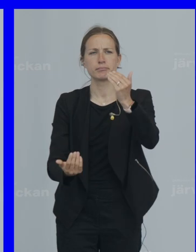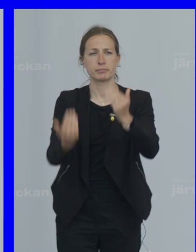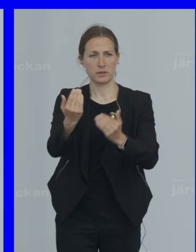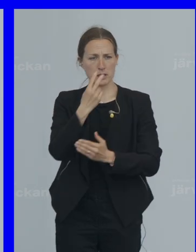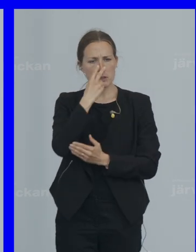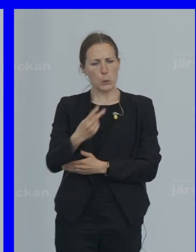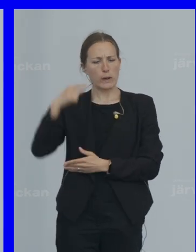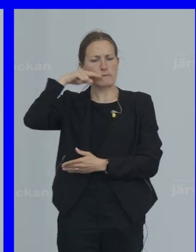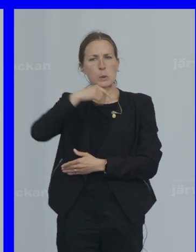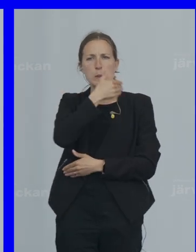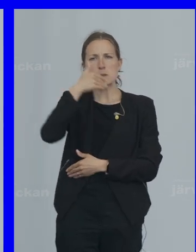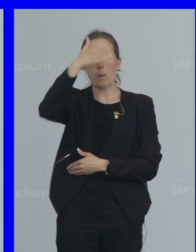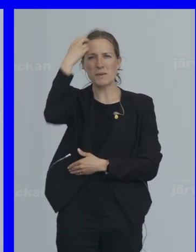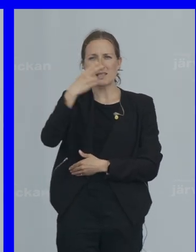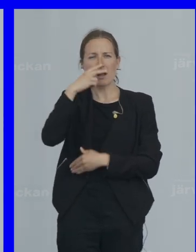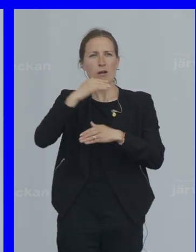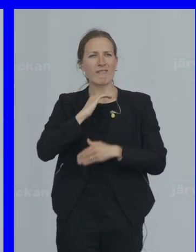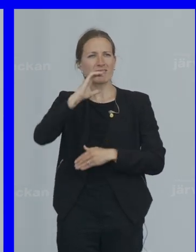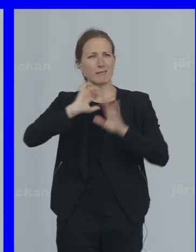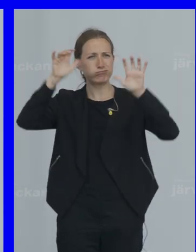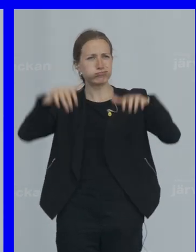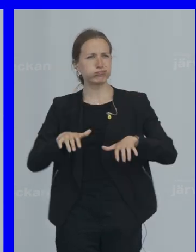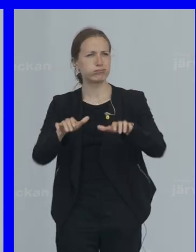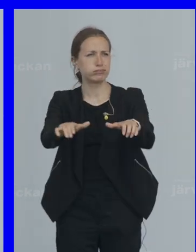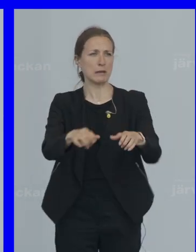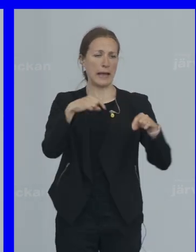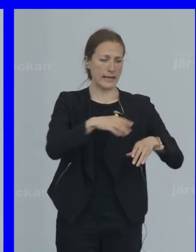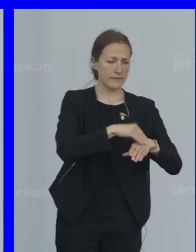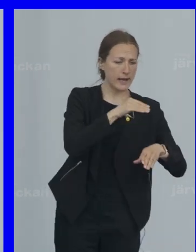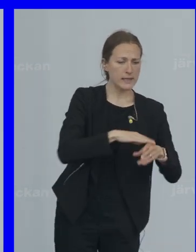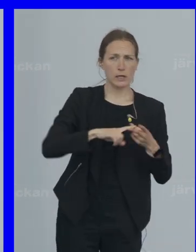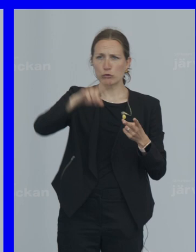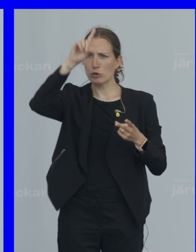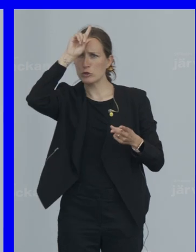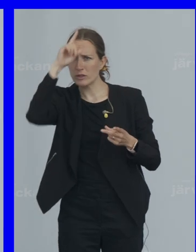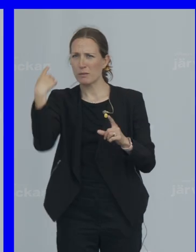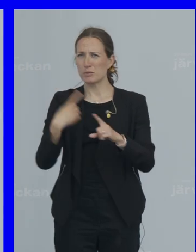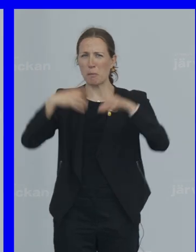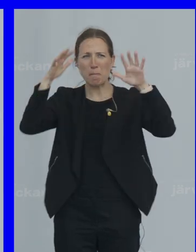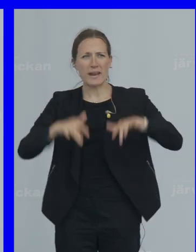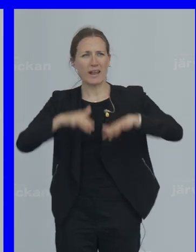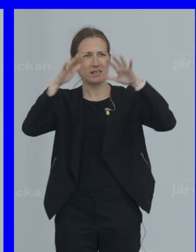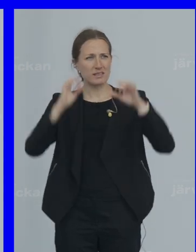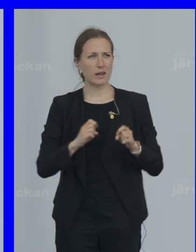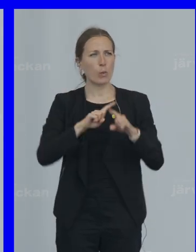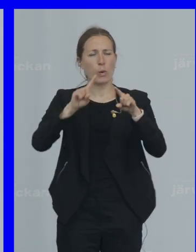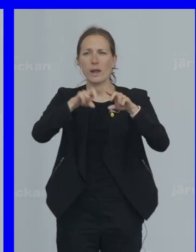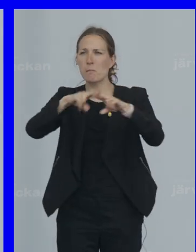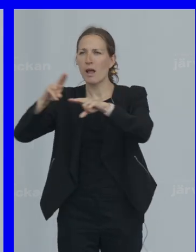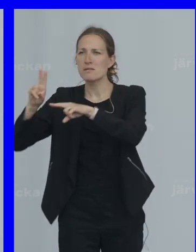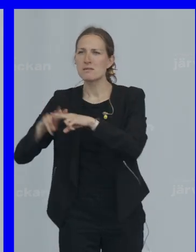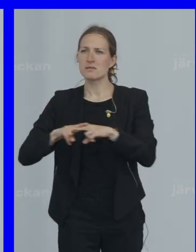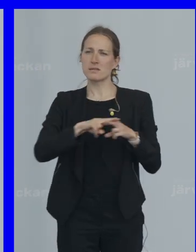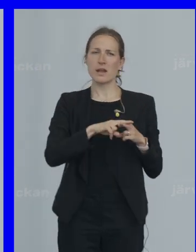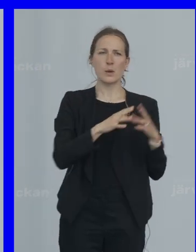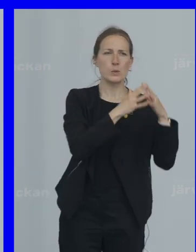Förra sommaren Med översvämningar Både här i Sverige Och i Tyskland Med bränderna som härjade Både Nordamerika Och Europa